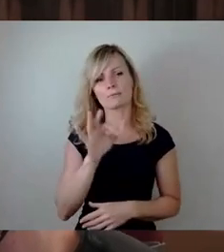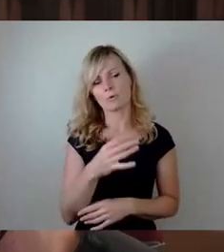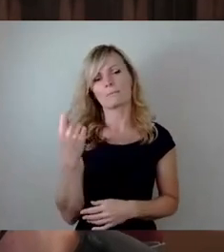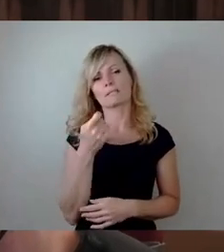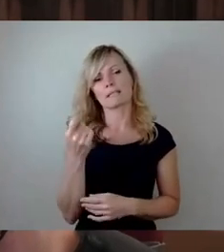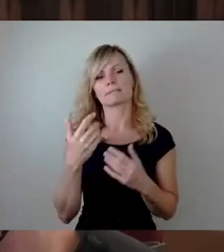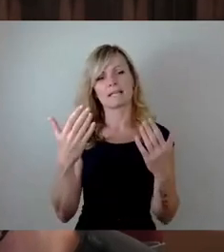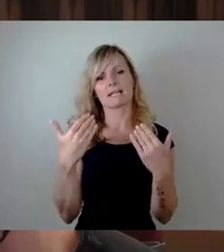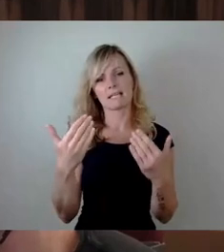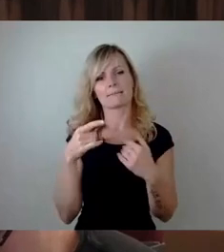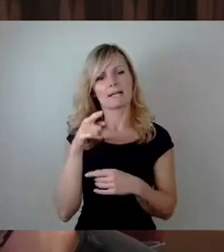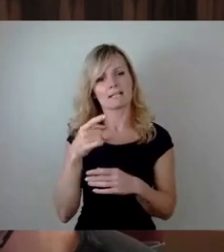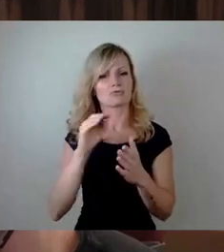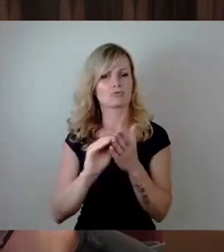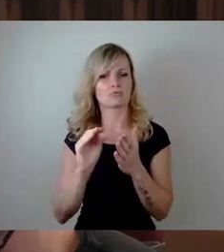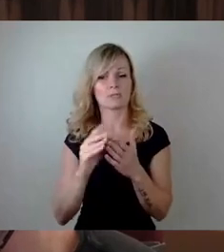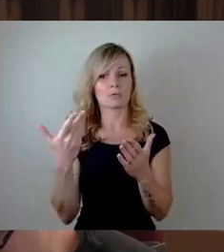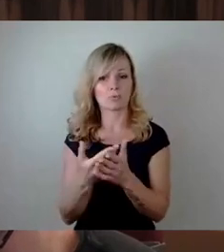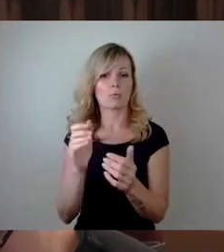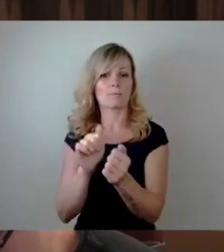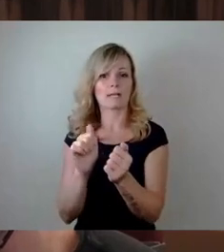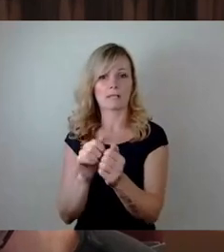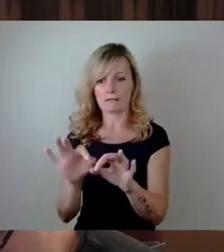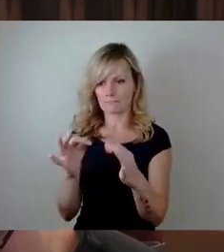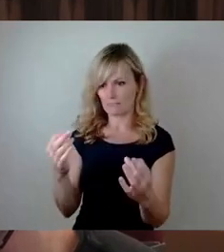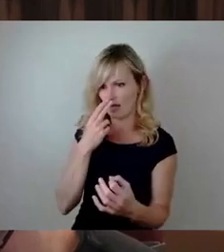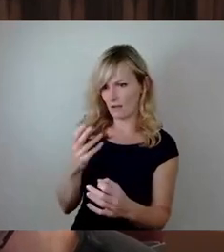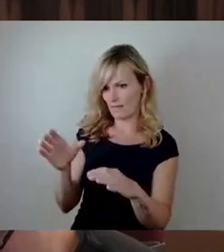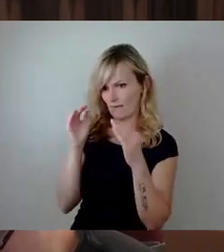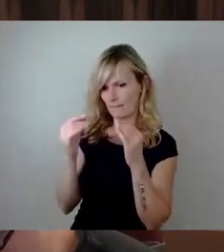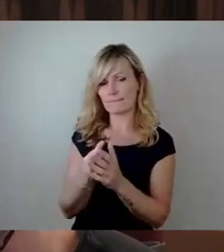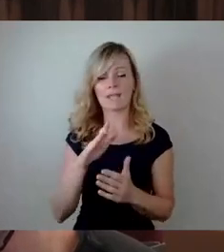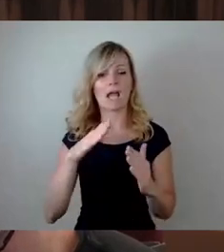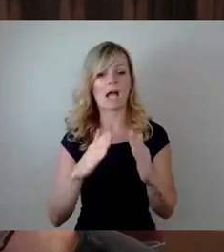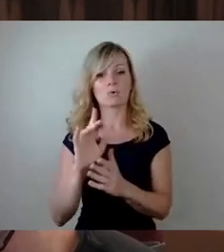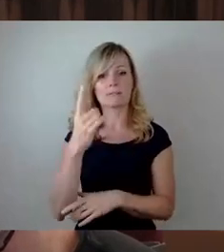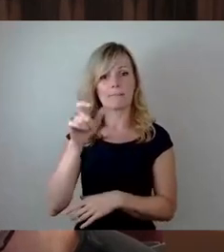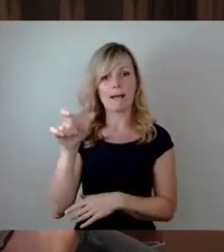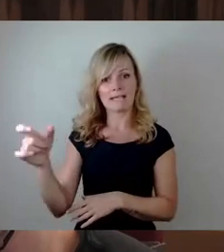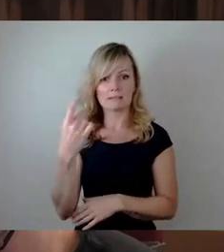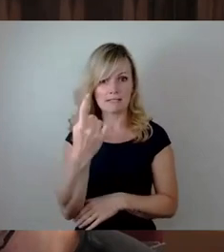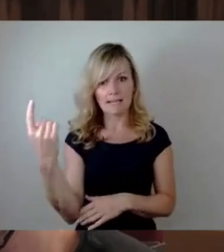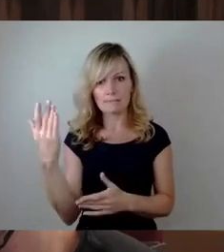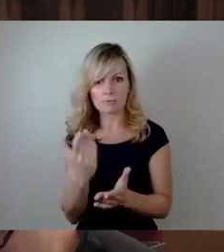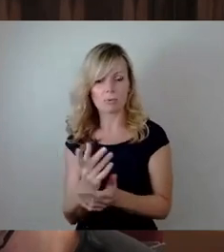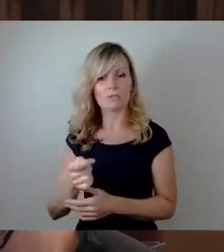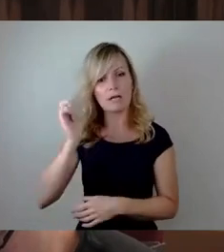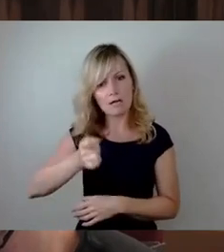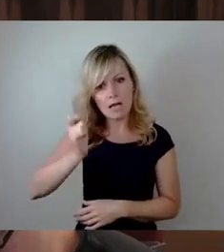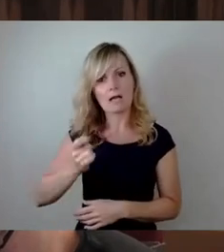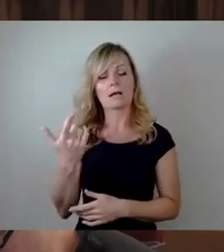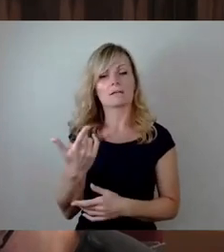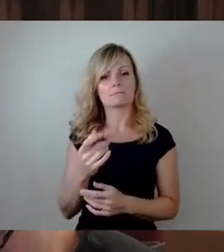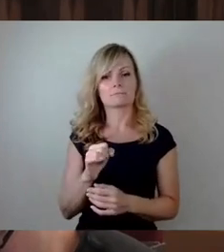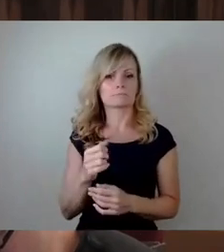erfahren dürfen, dass die Hausmeisterinnen und Hausmeister an den Schulen inzwischen juristisch erklärt haben, noch eine Entgeltgruppe höher,